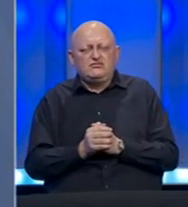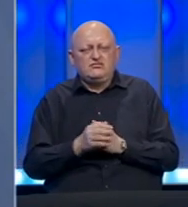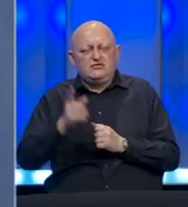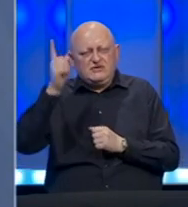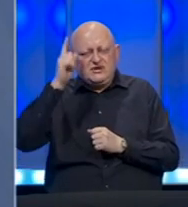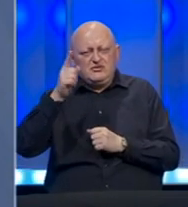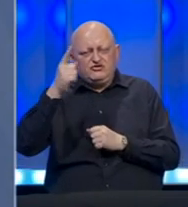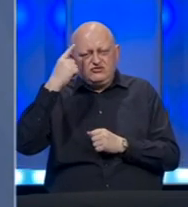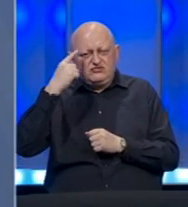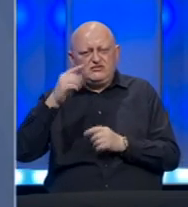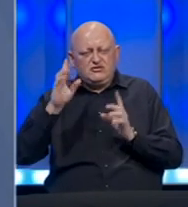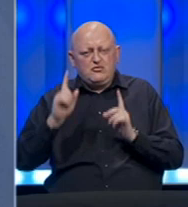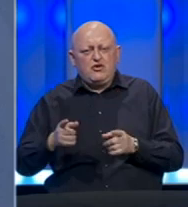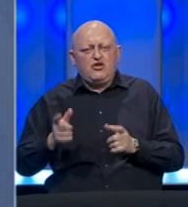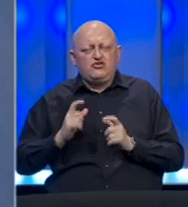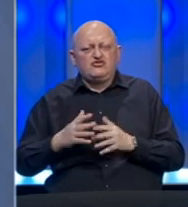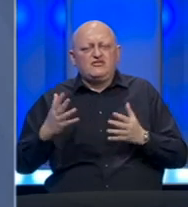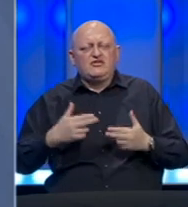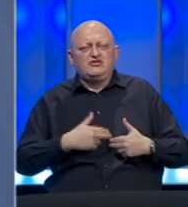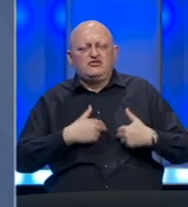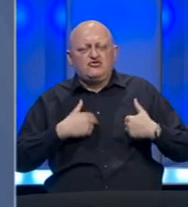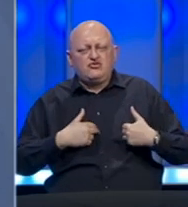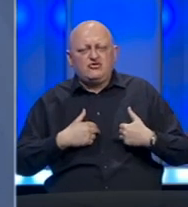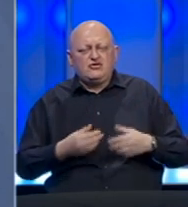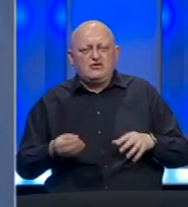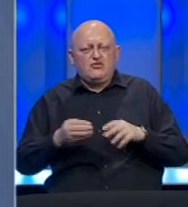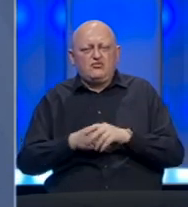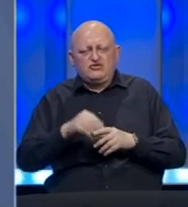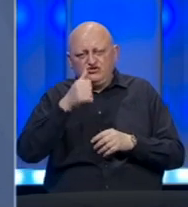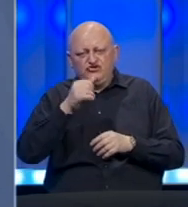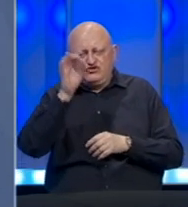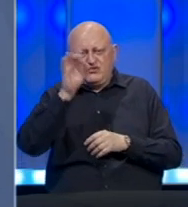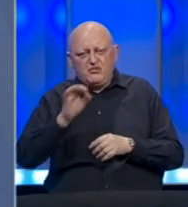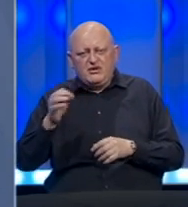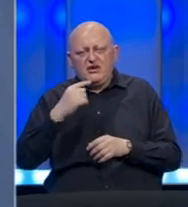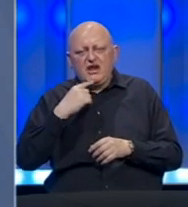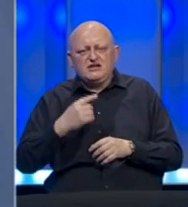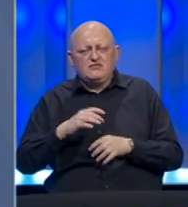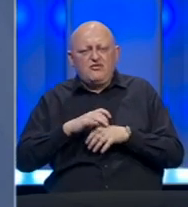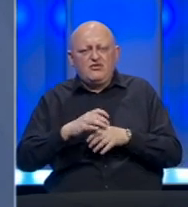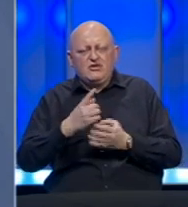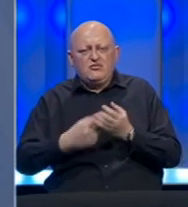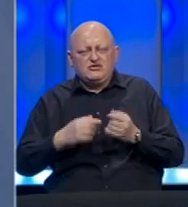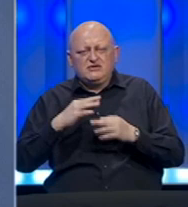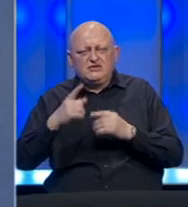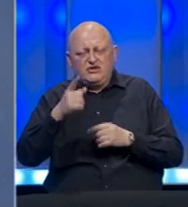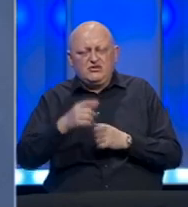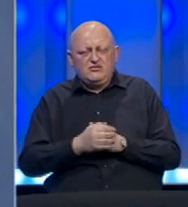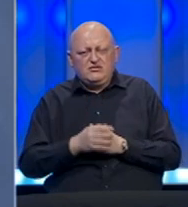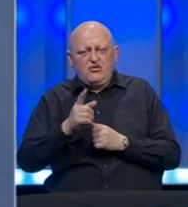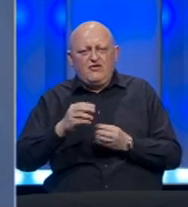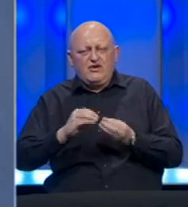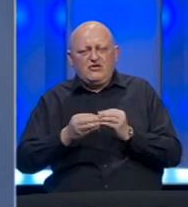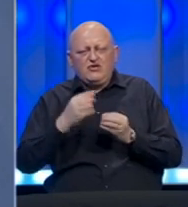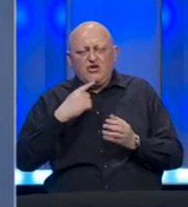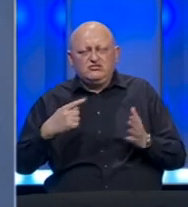Njemačku to znači da će morati očekivati veći doprinose za sljedeći budžet nego što smo planirali kada smo vodili posljednje razgovore o njemu. Ovo je kriza